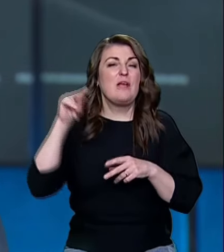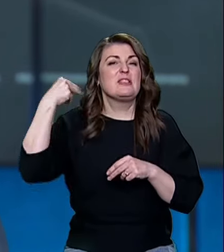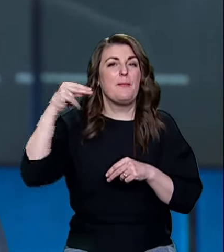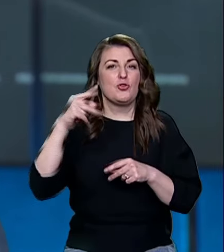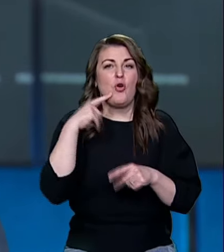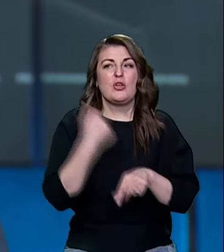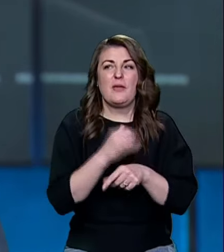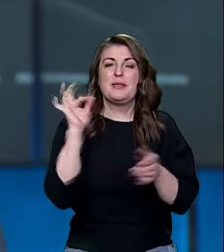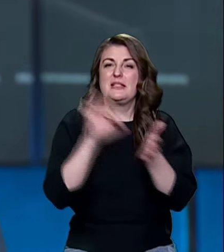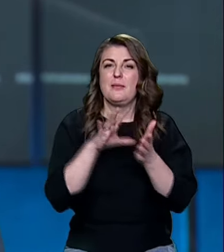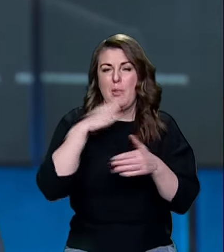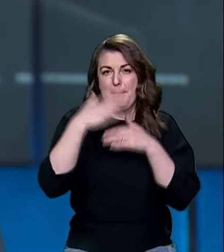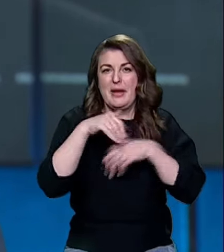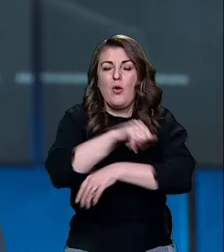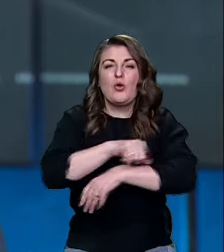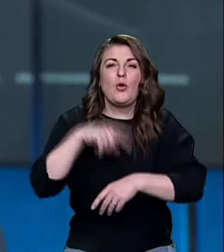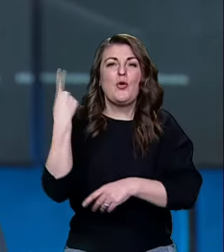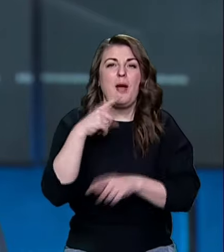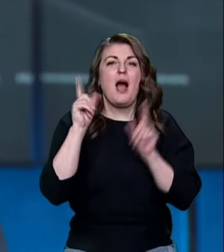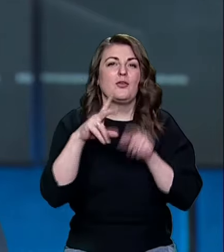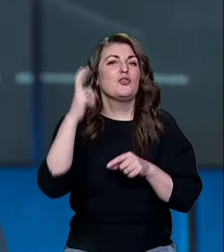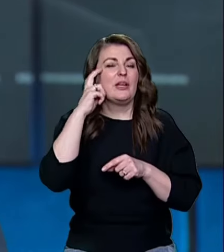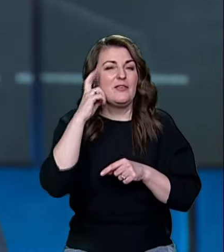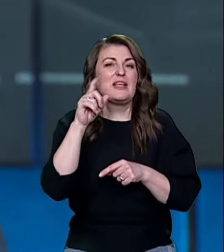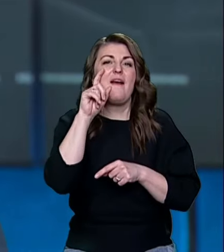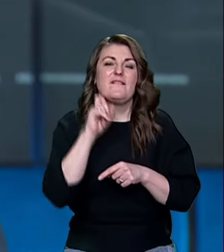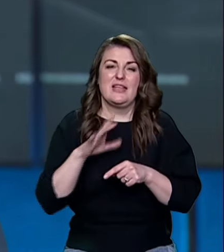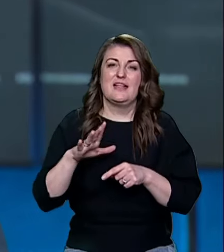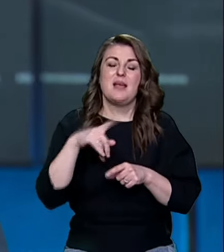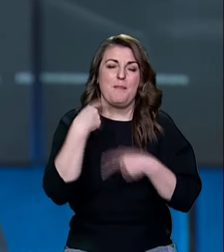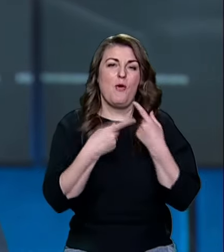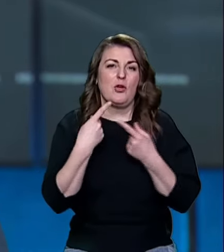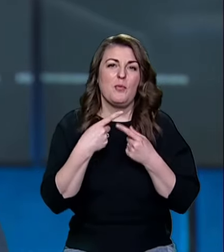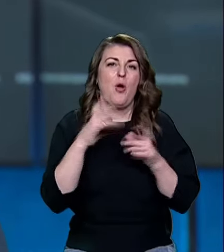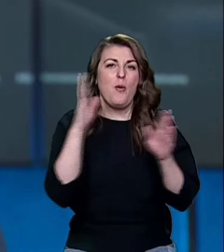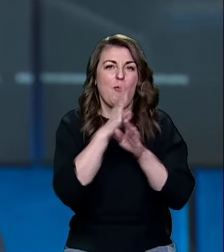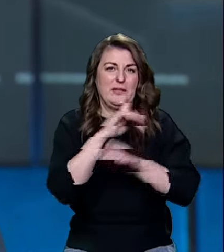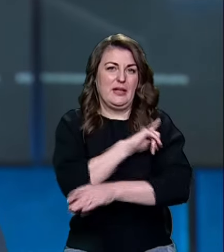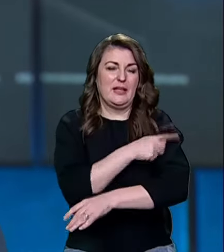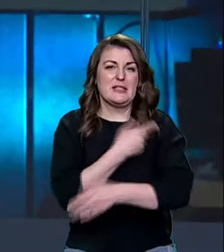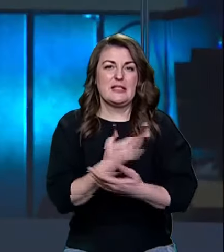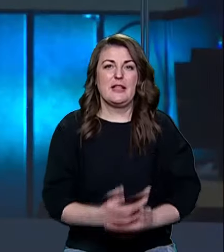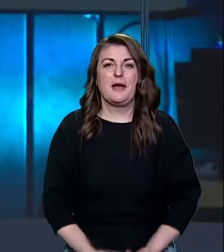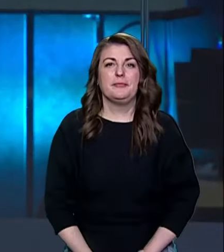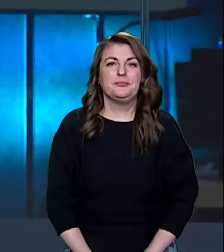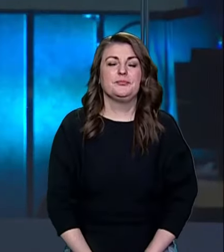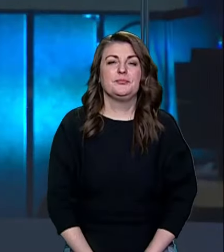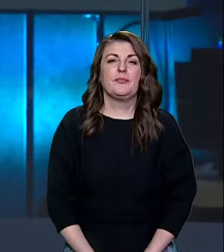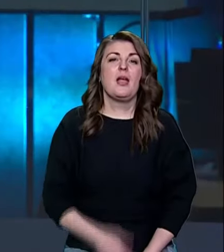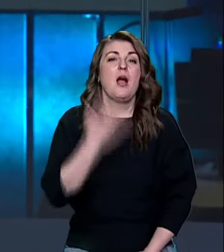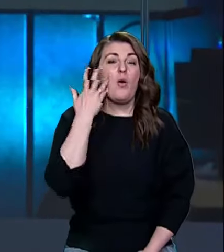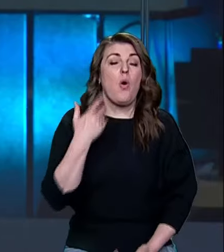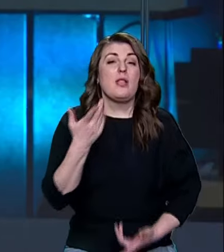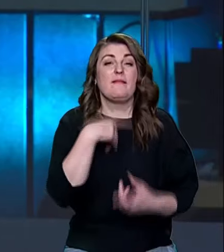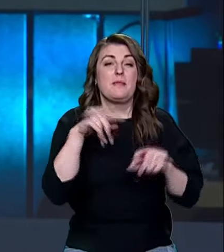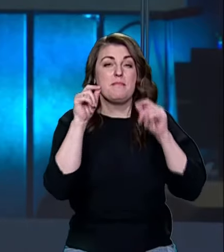Основними цілями були прикордонні області, а також Київська та Вінницька, повідомили у повітряних силах. Коли